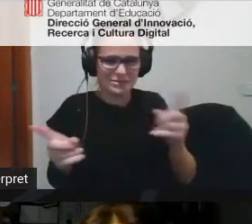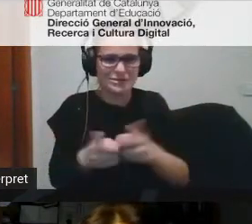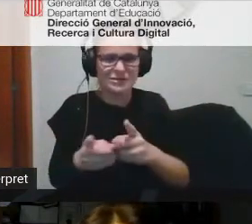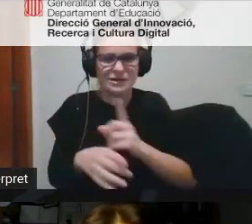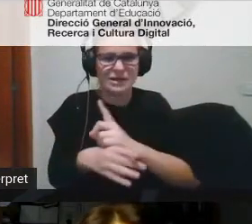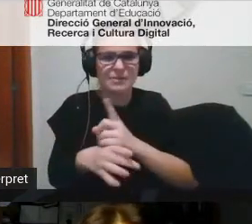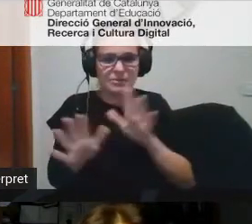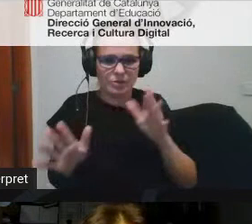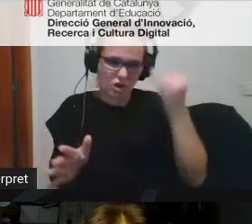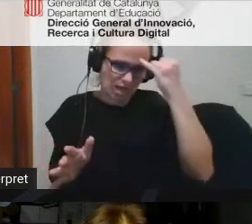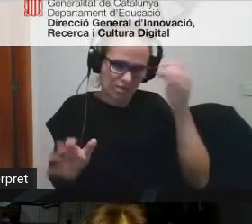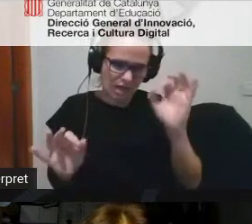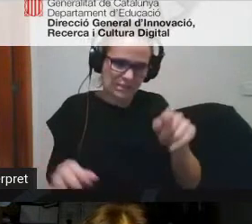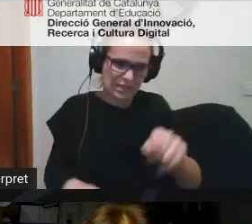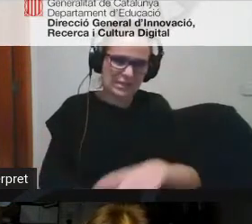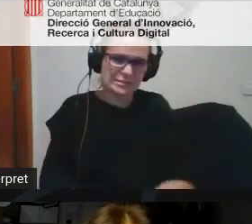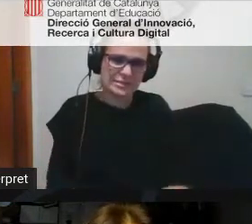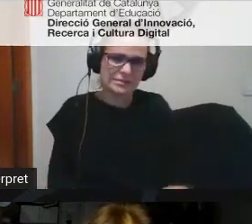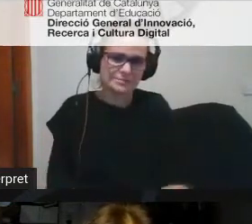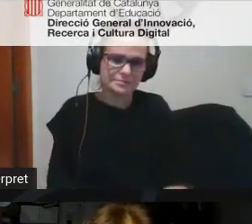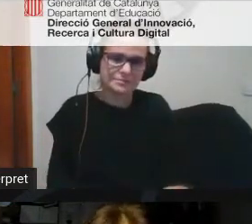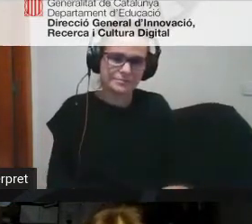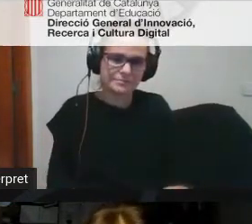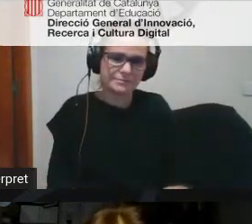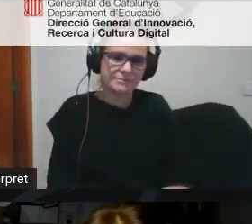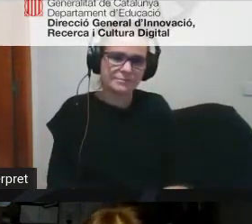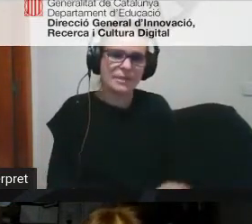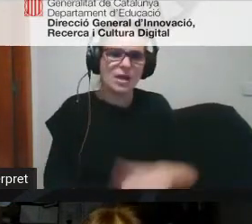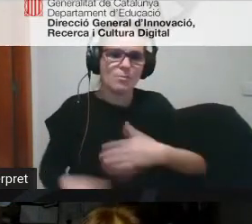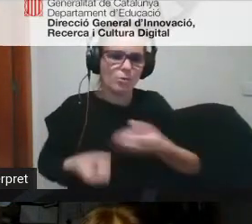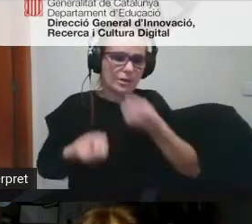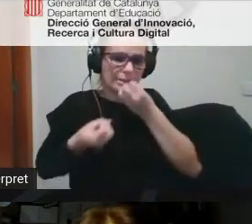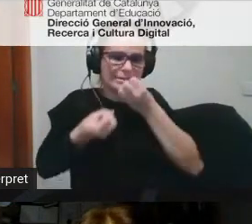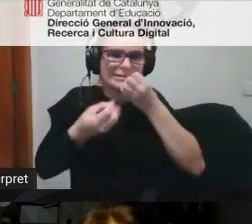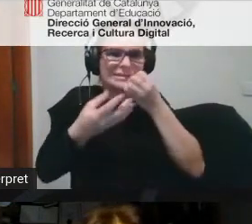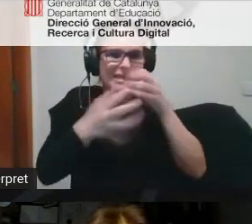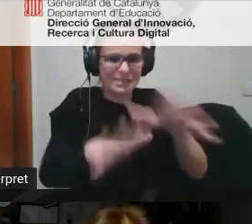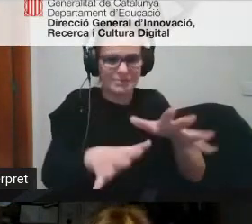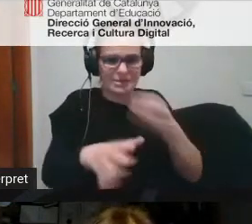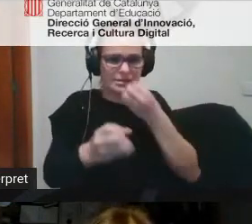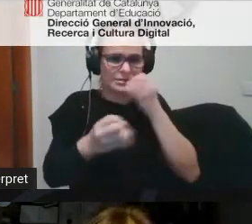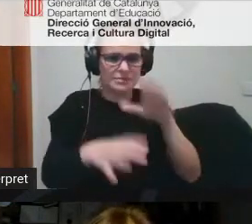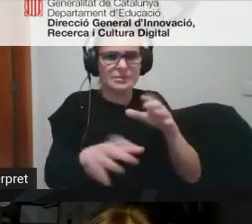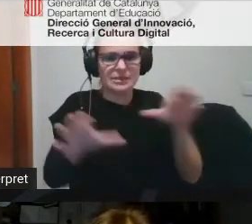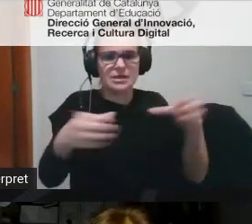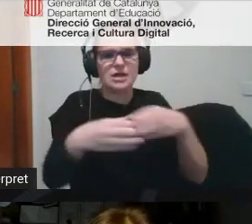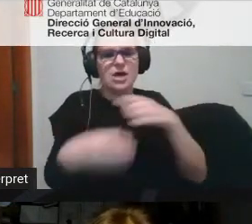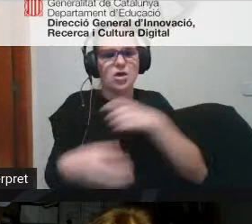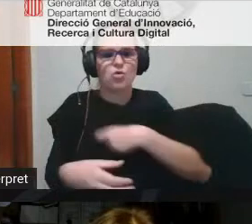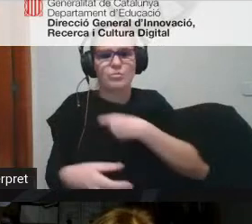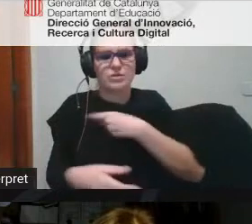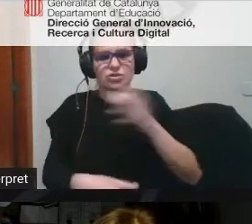la idea és aquesta que es pugui transmetre a través d'una comissió TAC